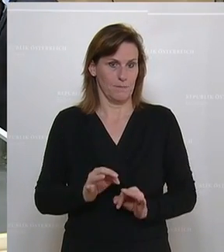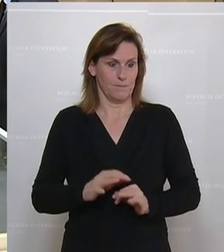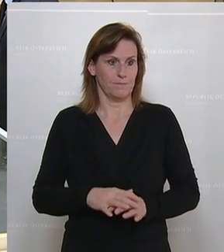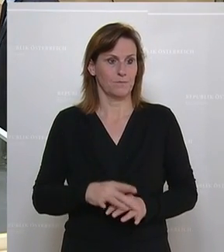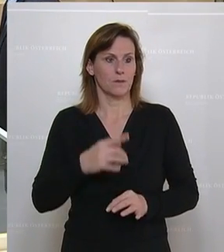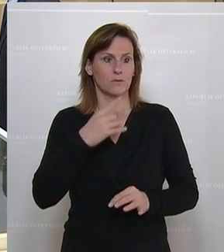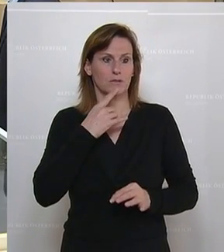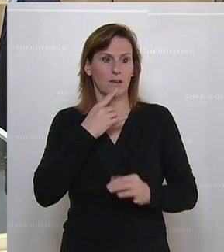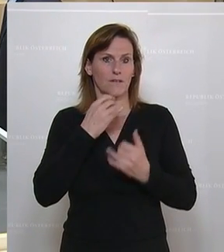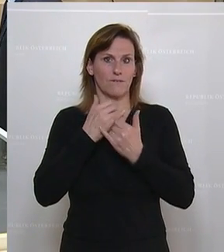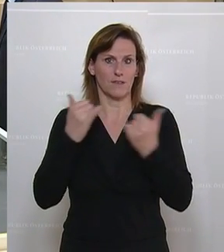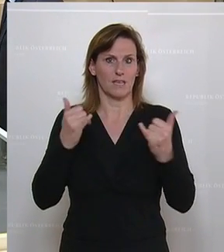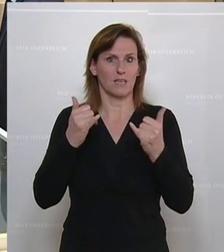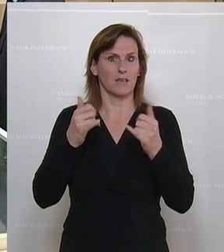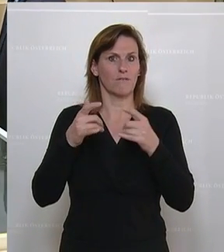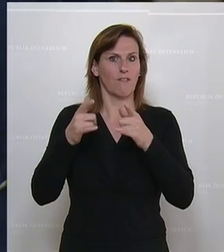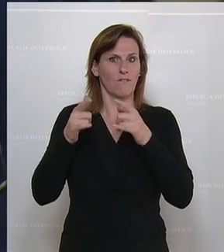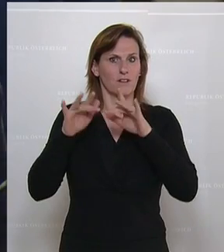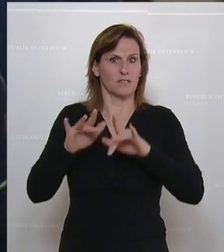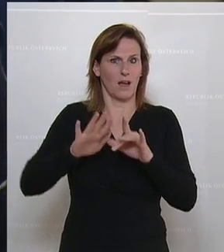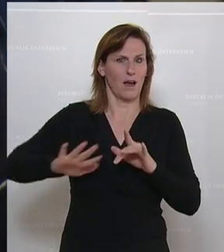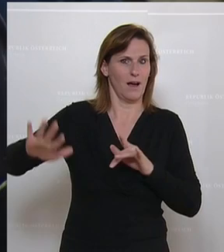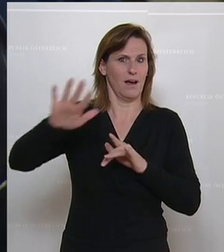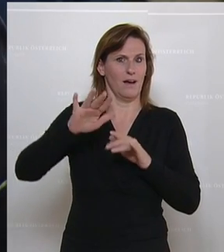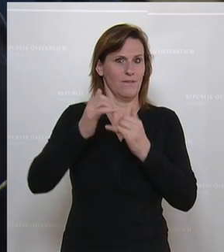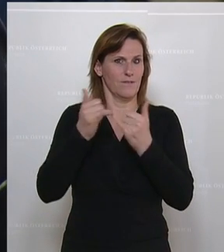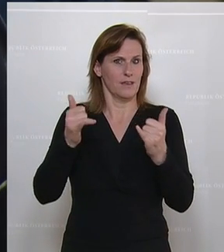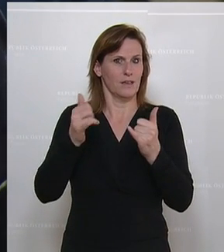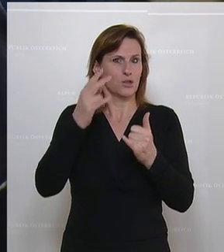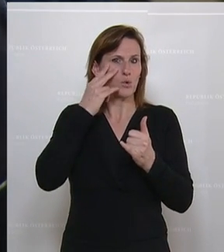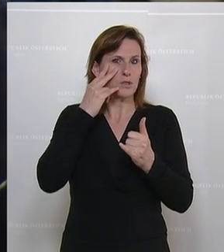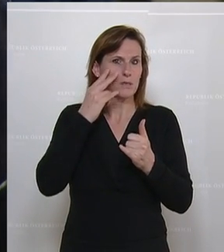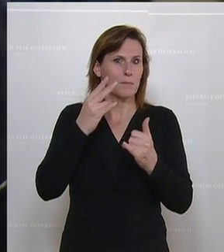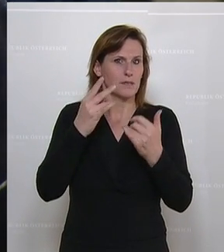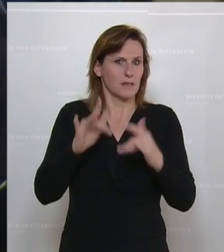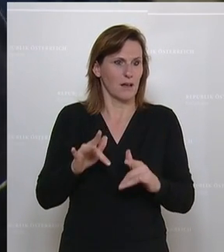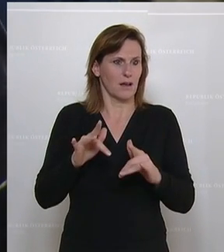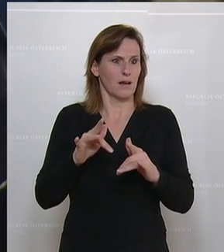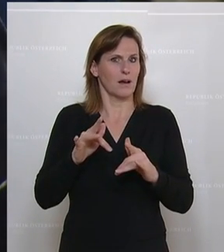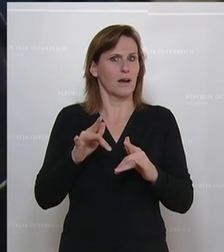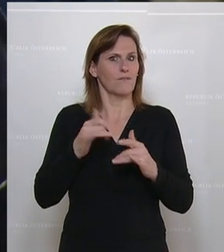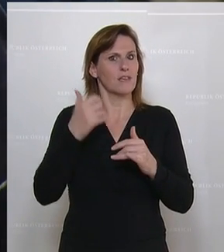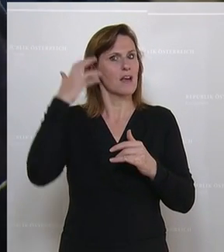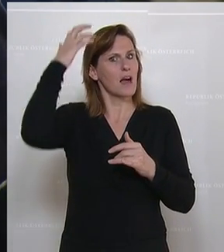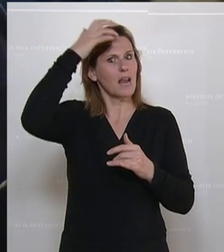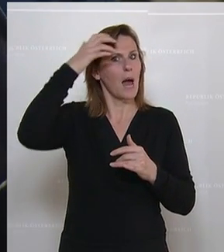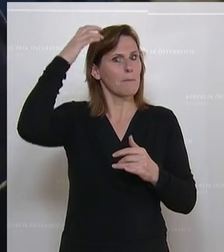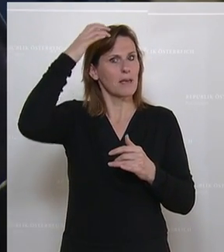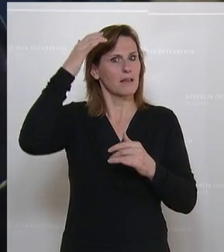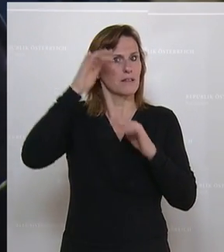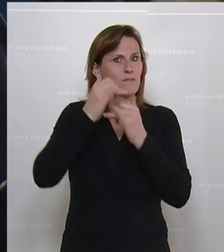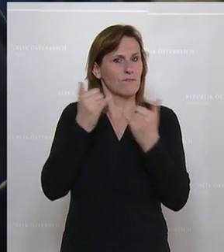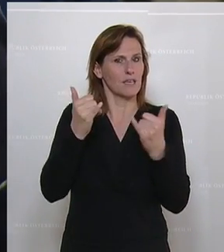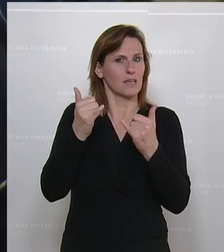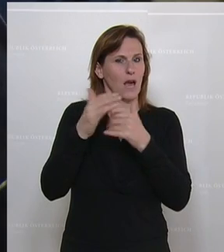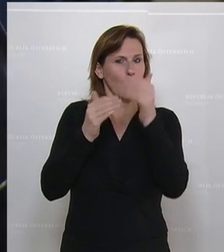Stichwort Rüstungswettlauf ist natürlich sehr naheliegend, allein, wenn man sich anschaut, wie Saudi-Arabien aufrüstet. Nun,